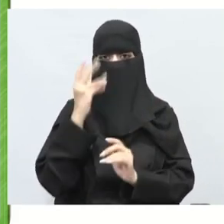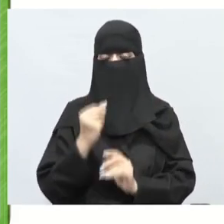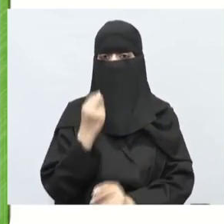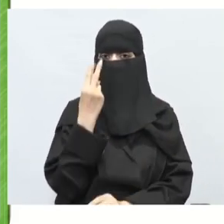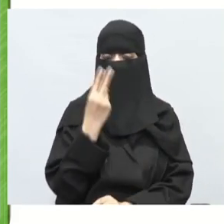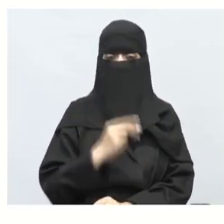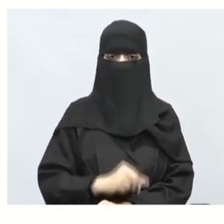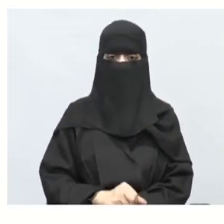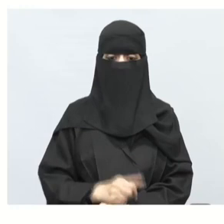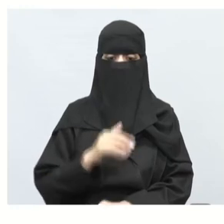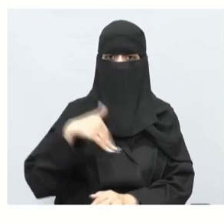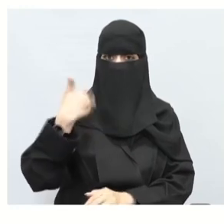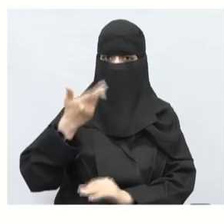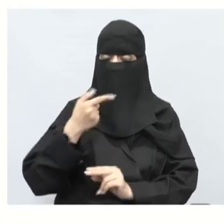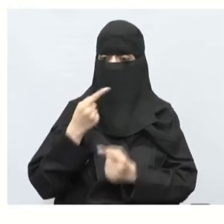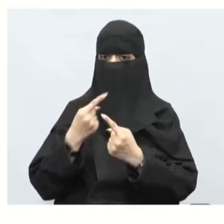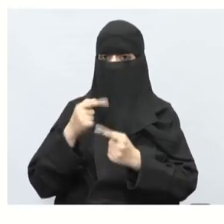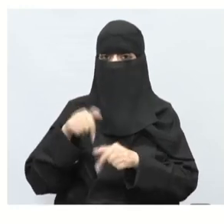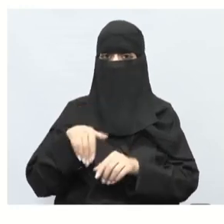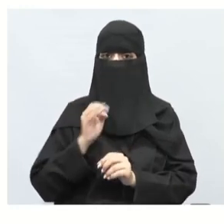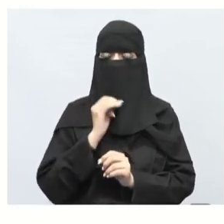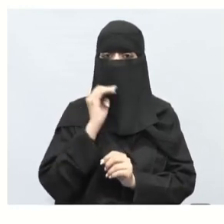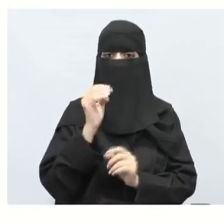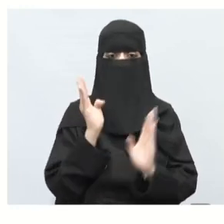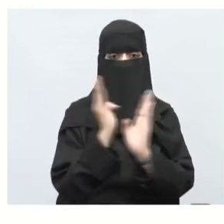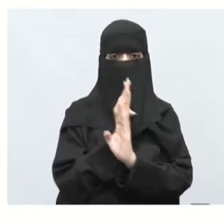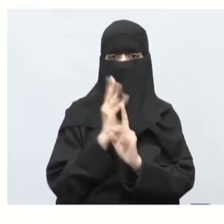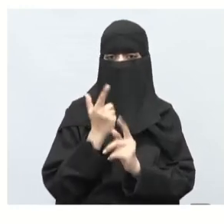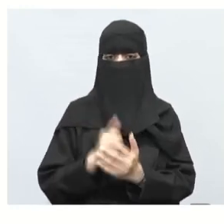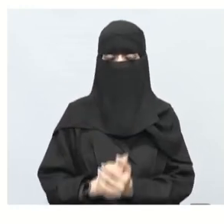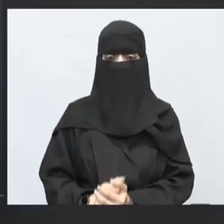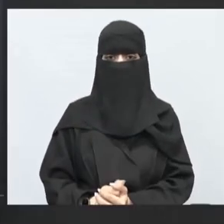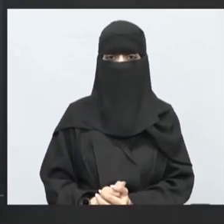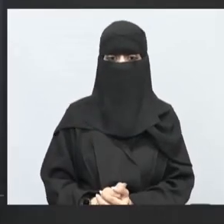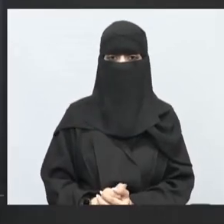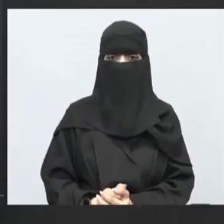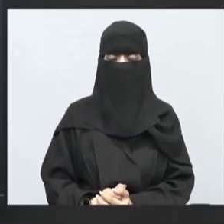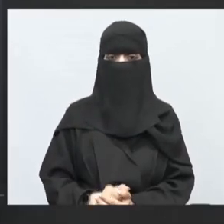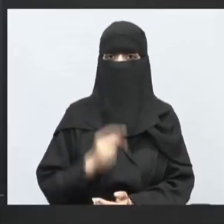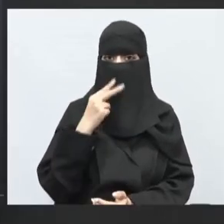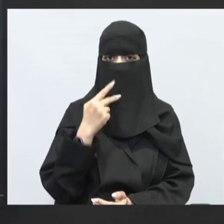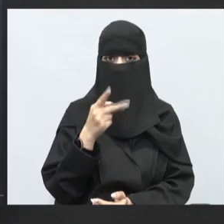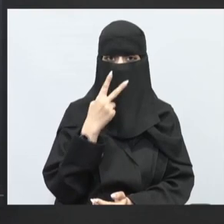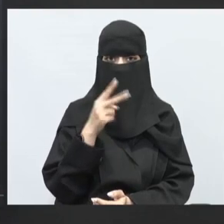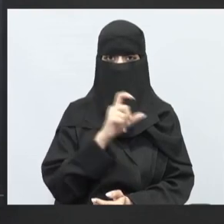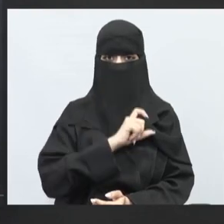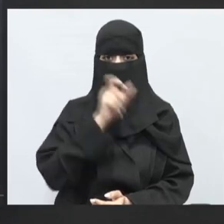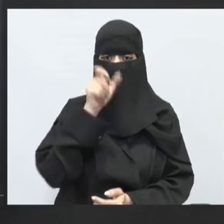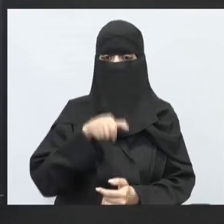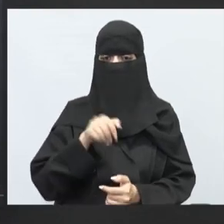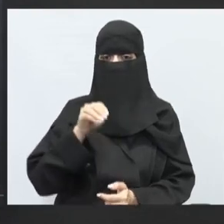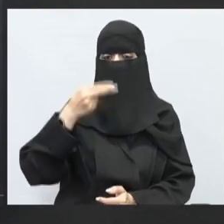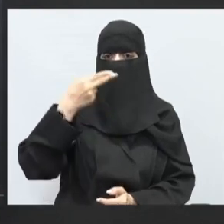طيب تعال خذنا تناقشنا إياكم عن الحل عكسيا ها عزيزي الطالب والطالب وأنت الآن تشاهدني أكسيا